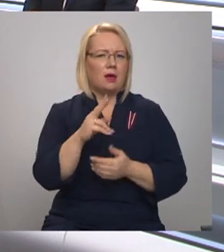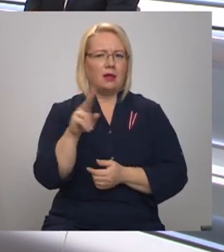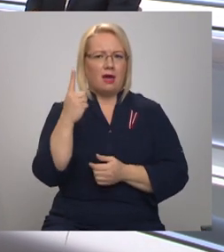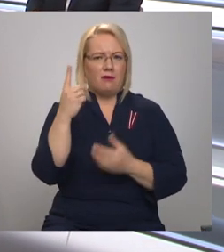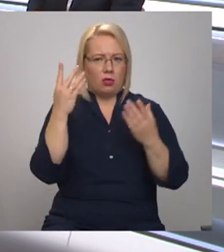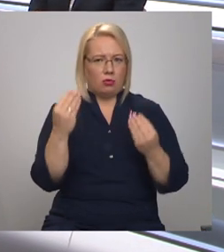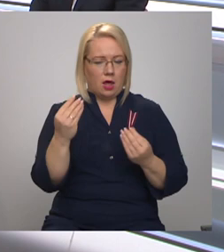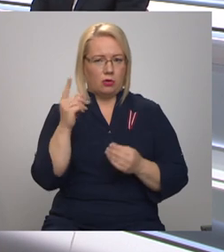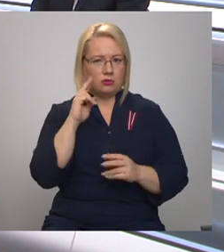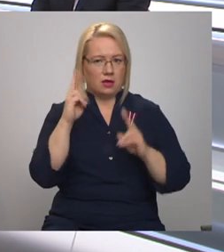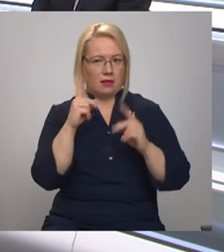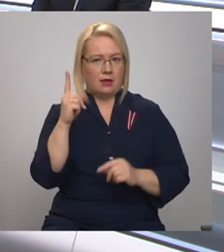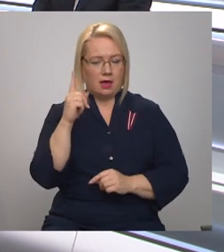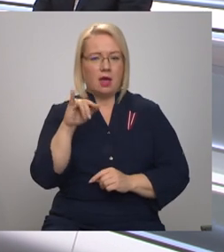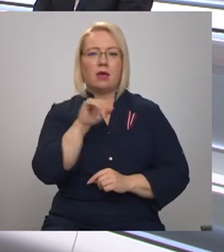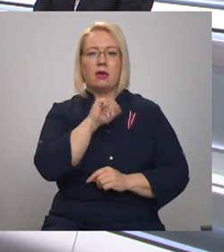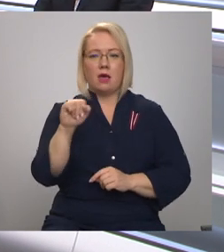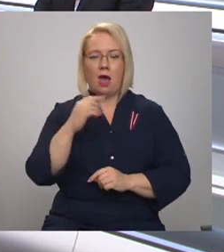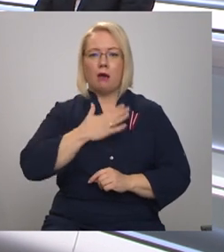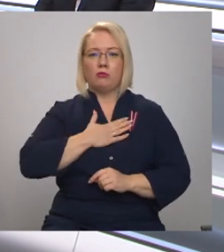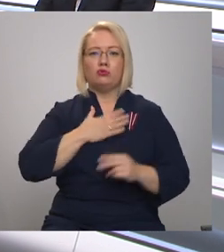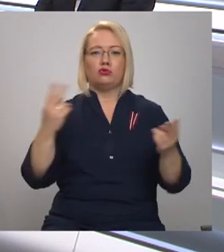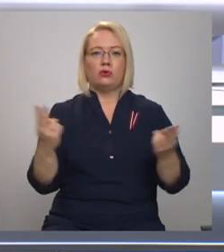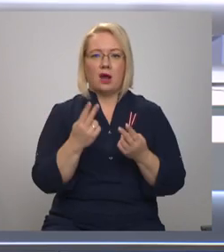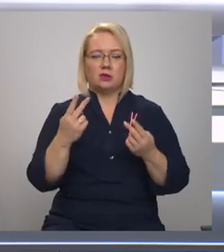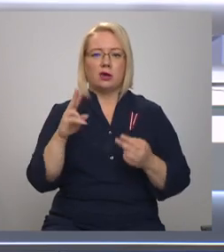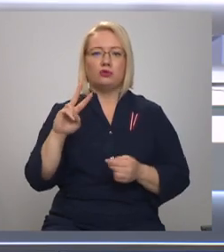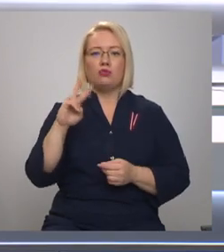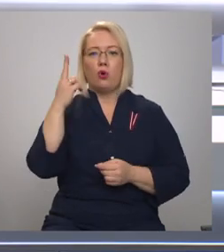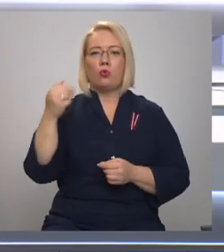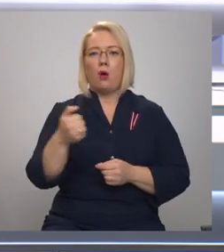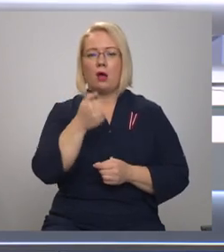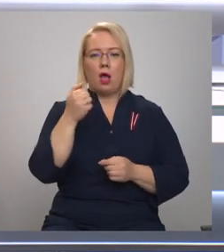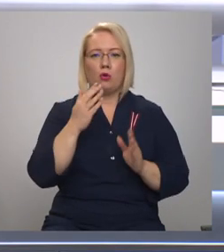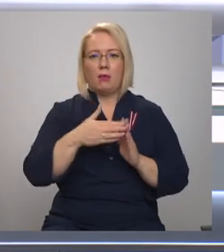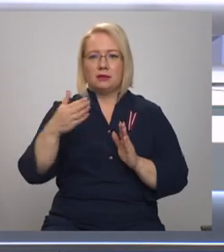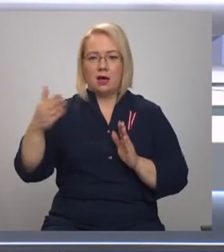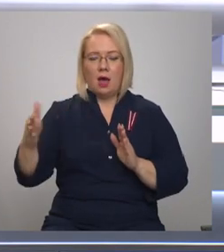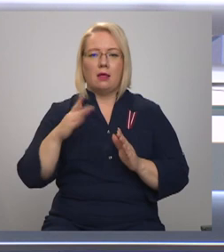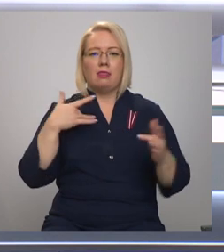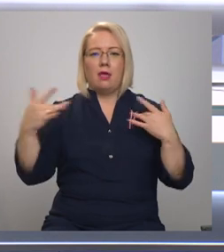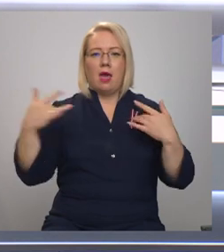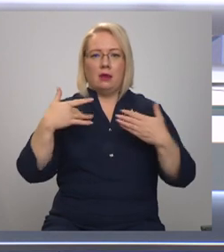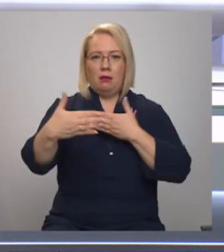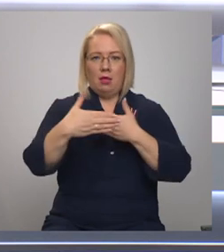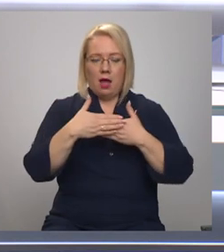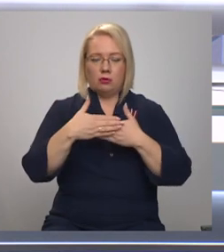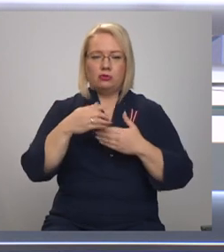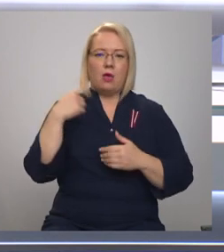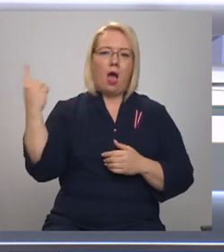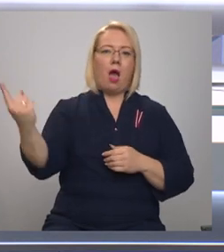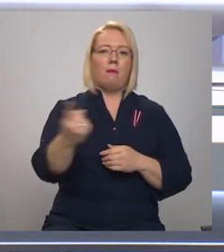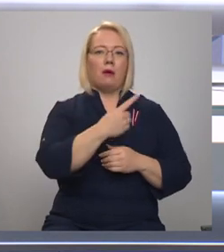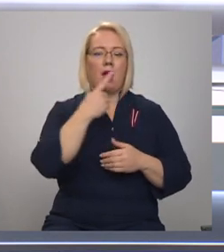Jā, tā ir mūsu tradīcija, ko mēs veidojam jau otro gadu pēc kārtas pie teatra un ap teatri